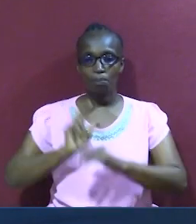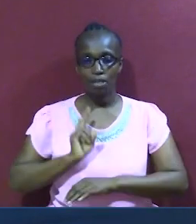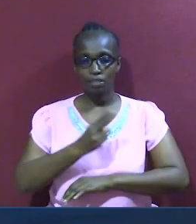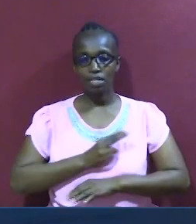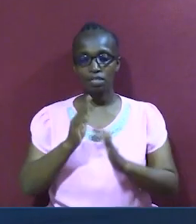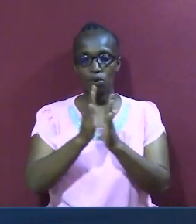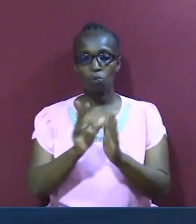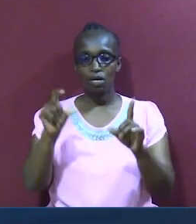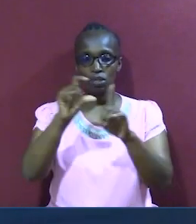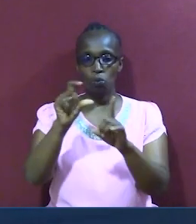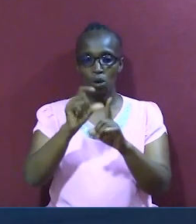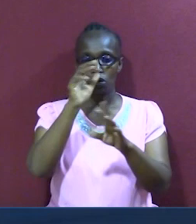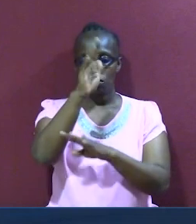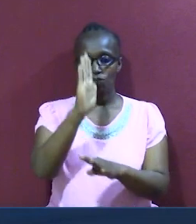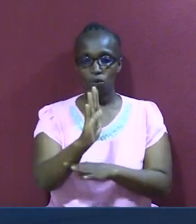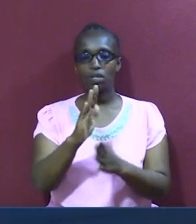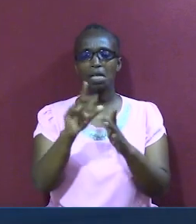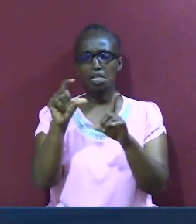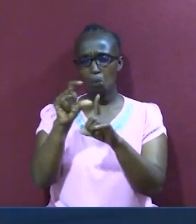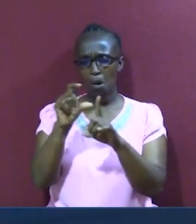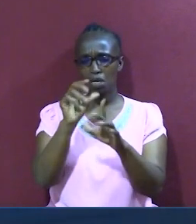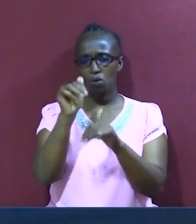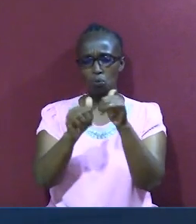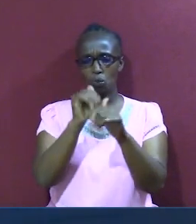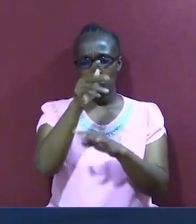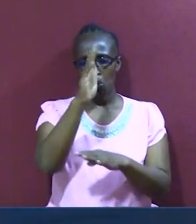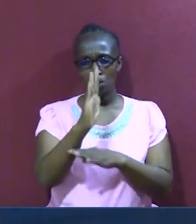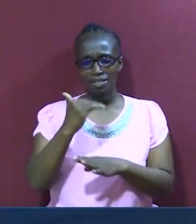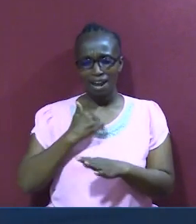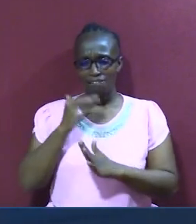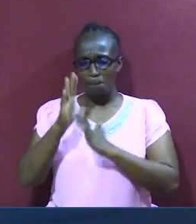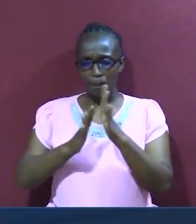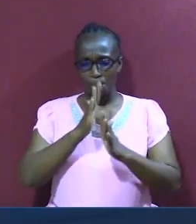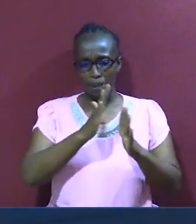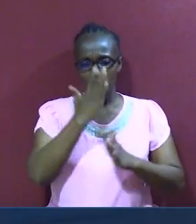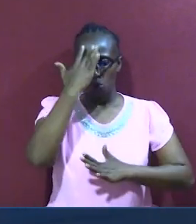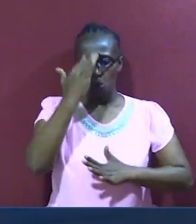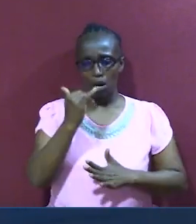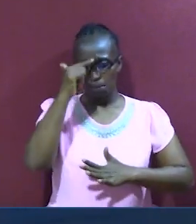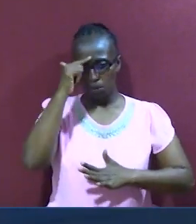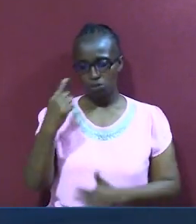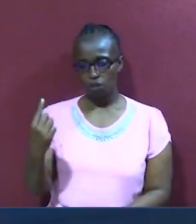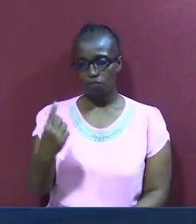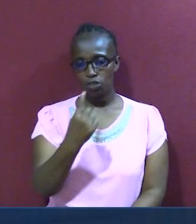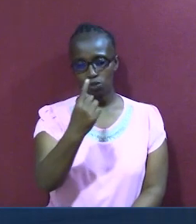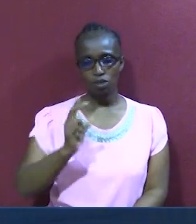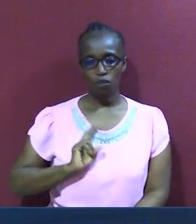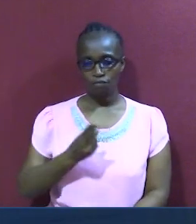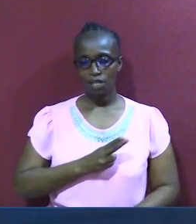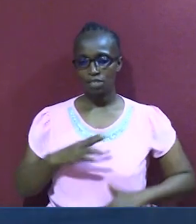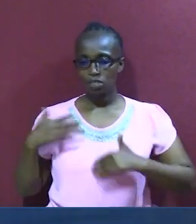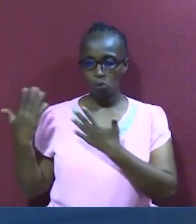kutubariki na nenu la mwanyezi mungu, ambalo mungu ameweza na kumuanda analo ni kwa sababu yetu, asubu ya leo,